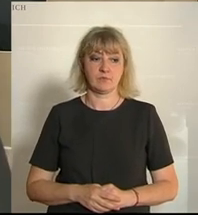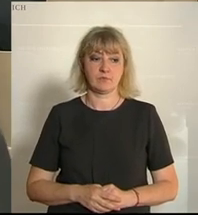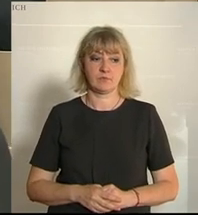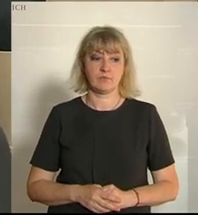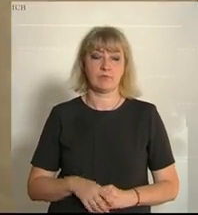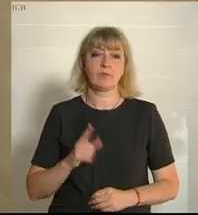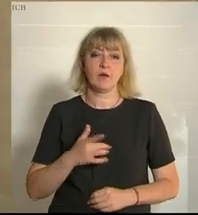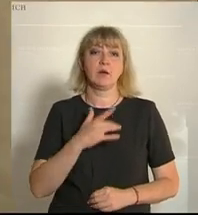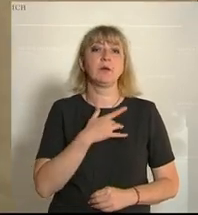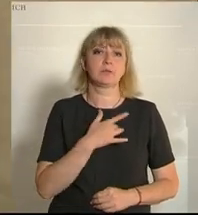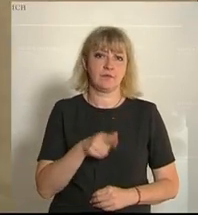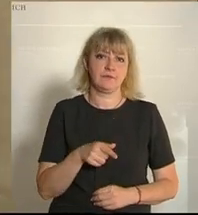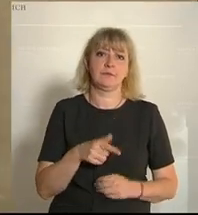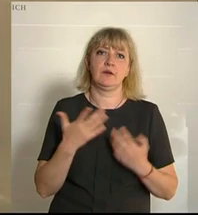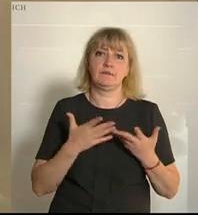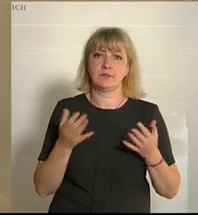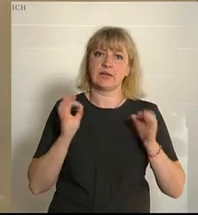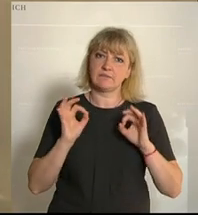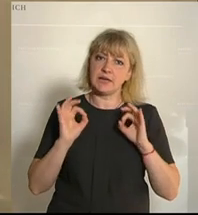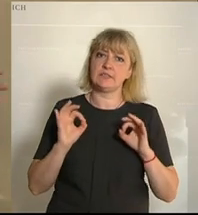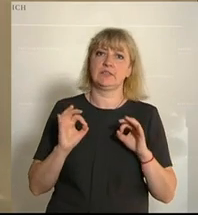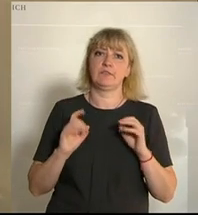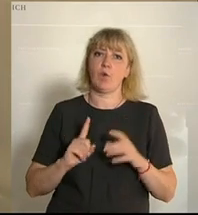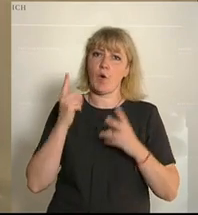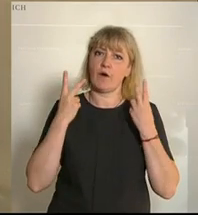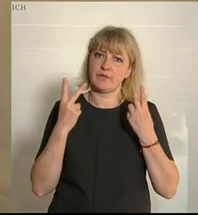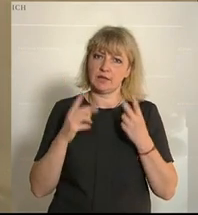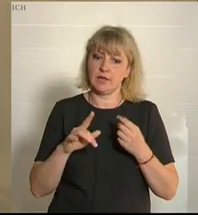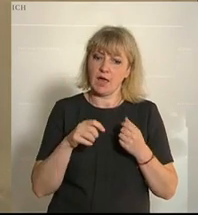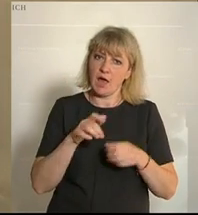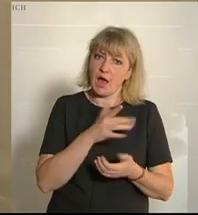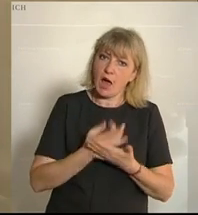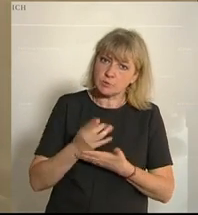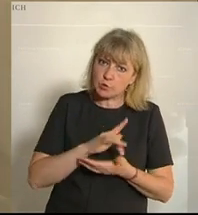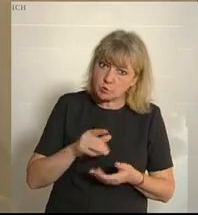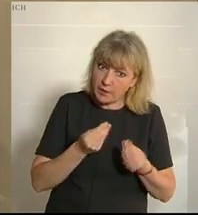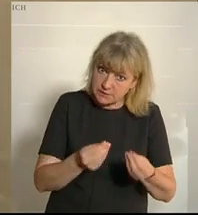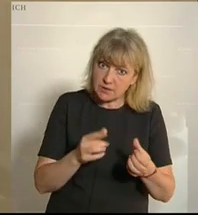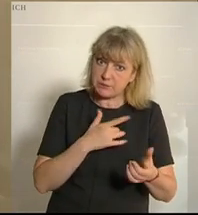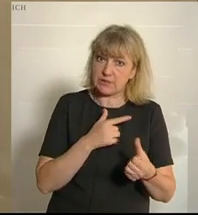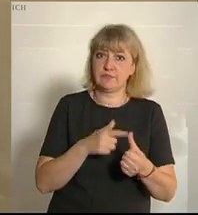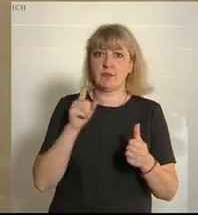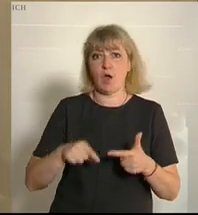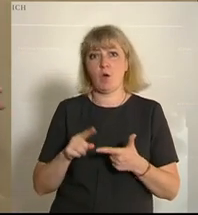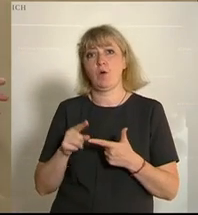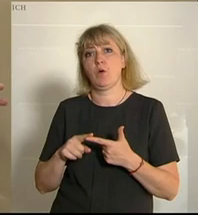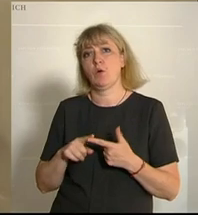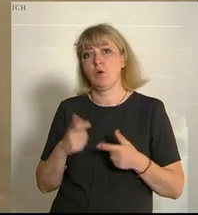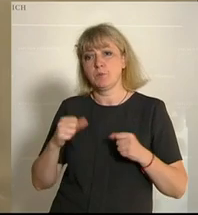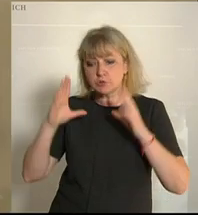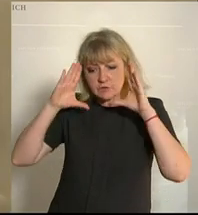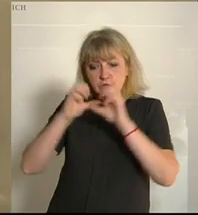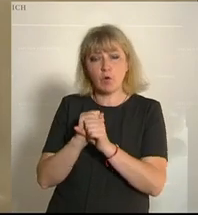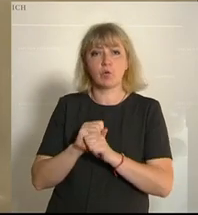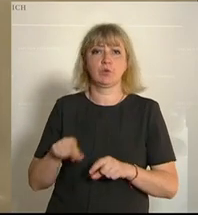Und es betrifft nicht nur die Bereitstellung von qualitativ hochwertigen Ausbildungsplätzen, sondern auch die Möglichkeit, verstärkten Fokus zu